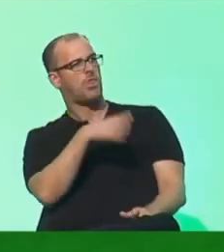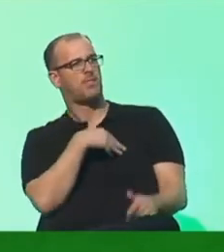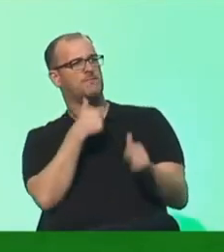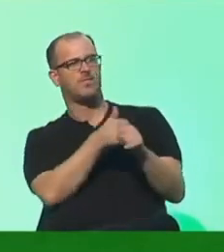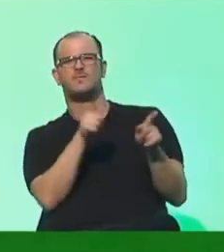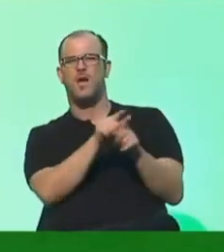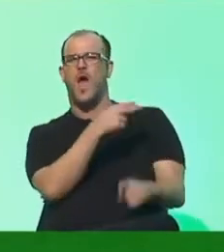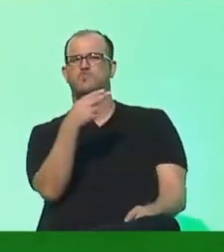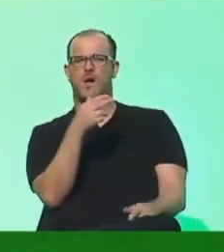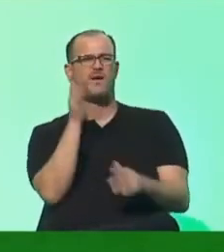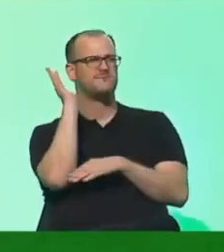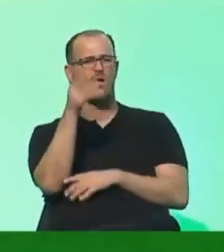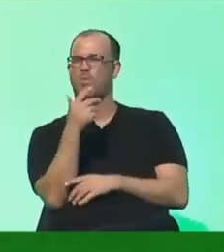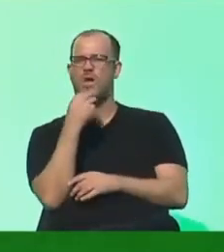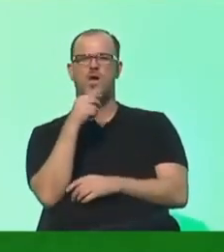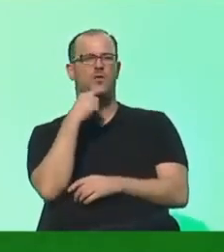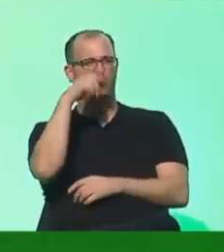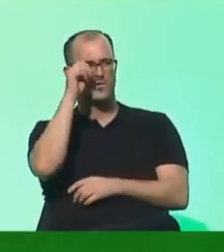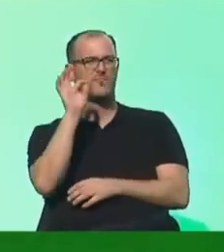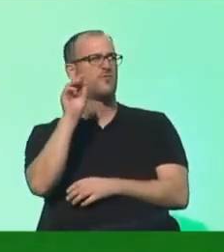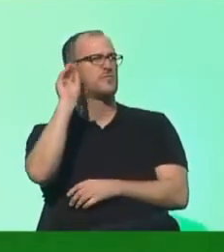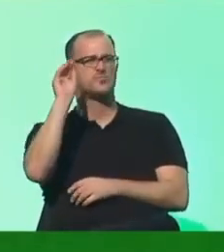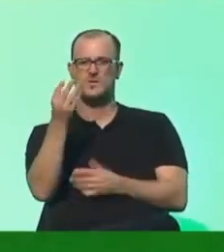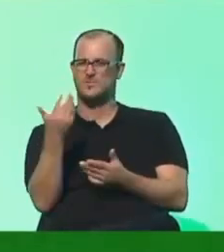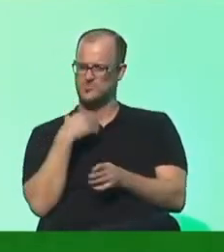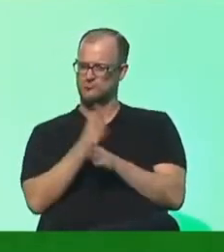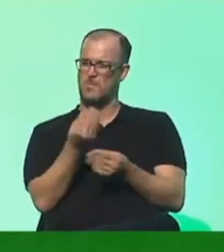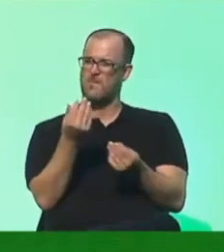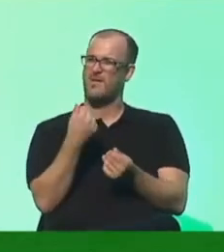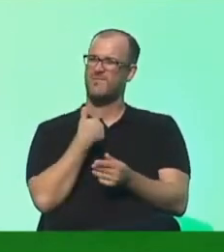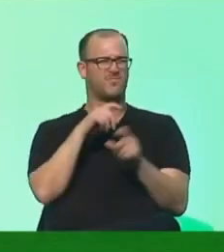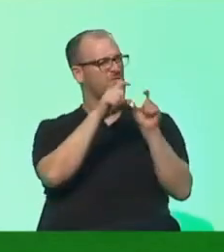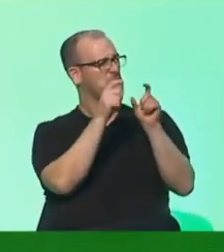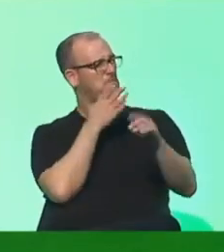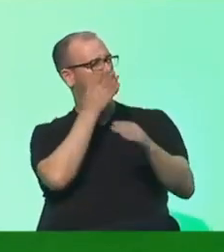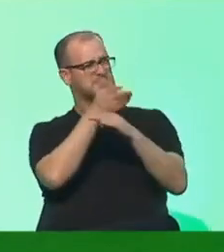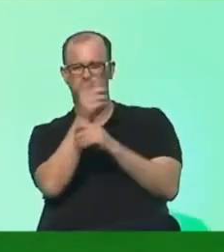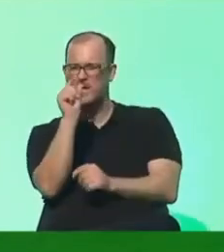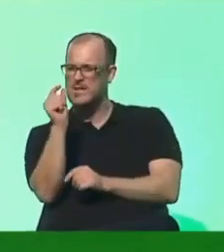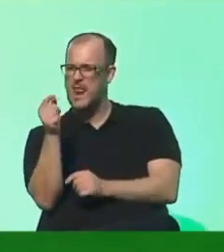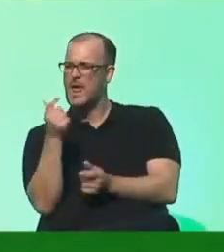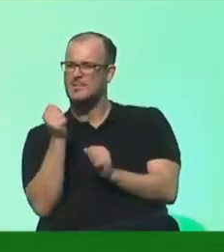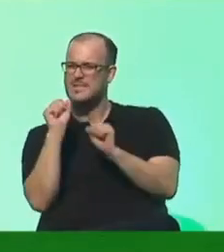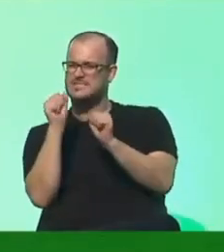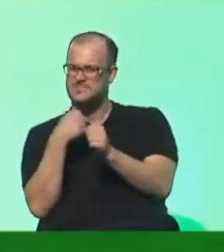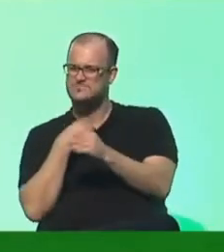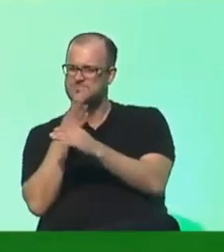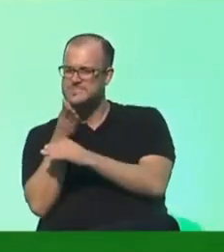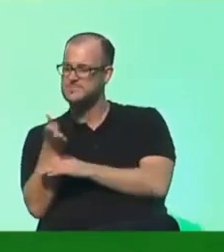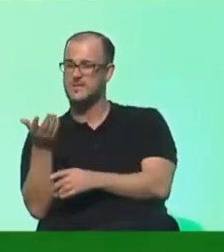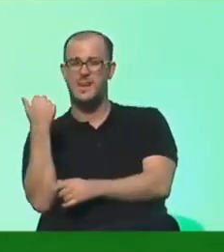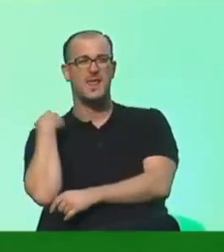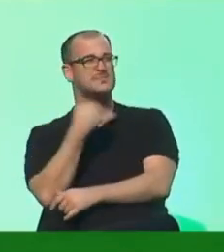Hambacher Wald oder bei Fridays for Future. Das merken wir doch, wenn wir Unternehmen besuchen, wenn wir die kleinsten Initiativen besuchen. Ich habe